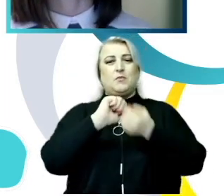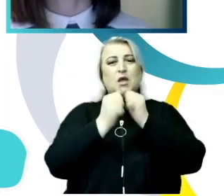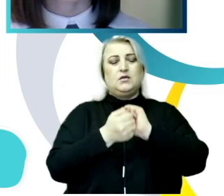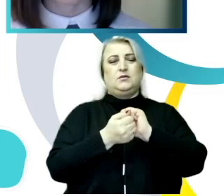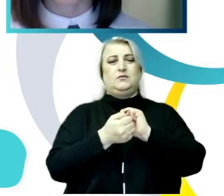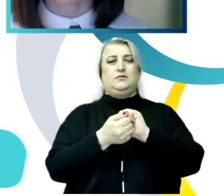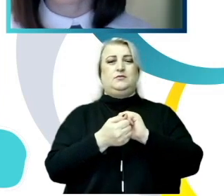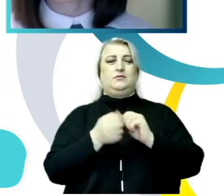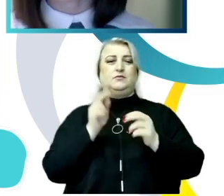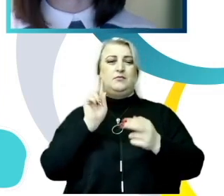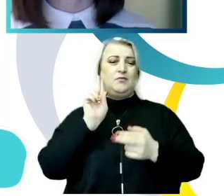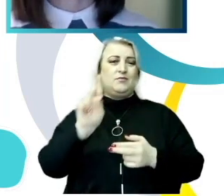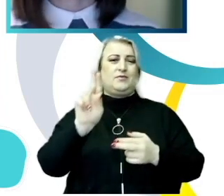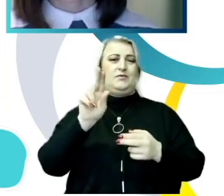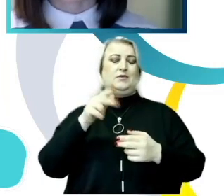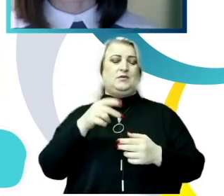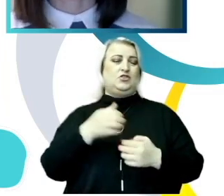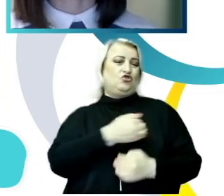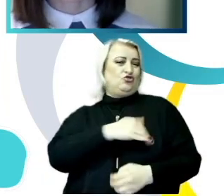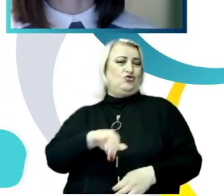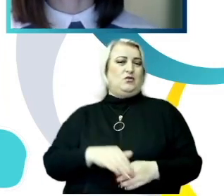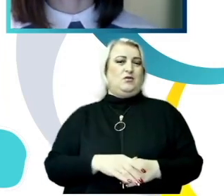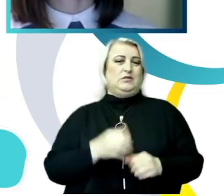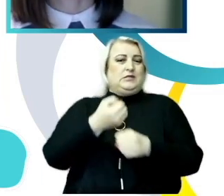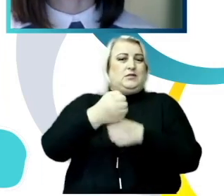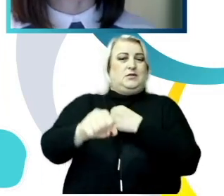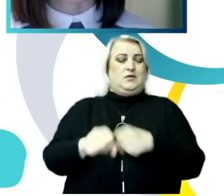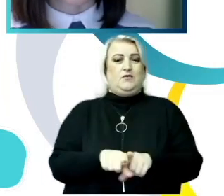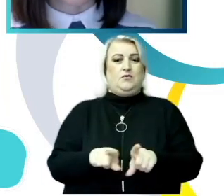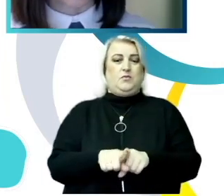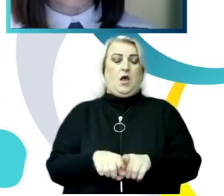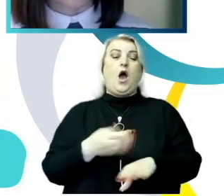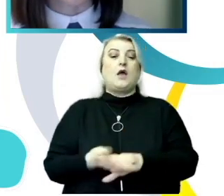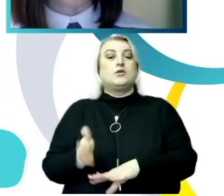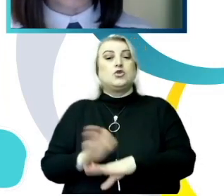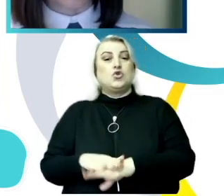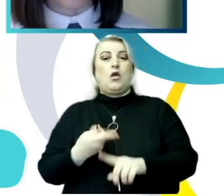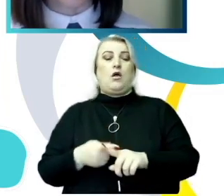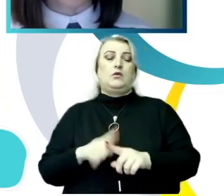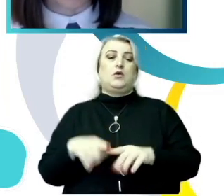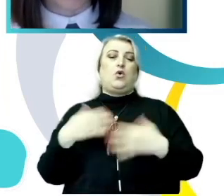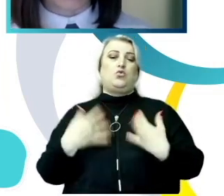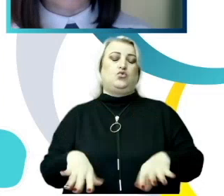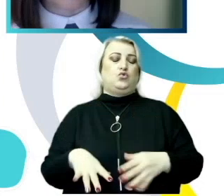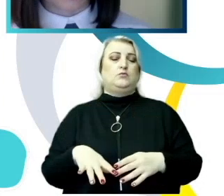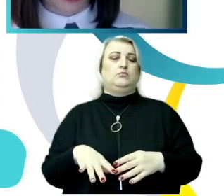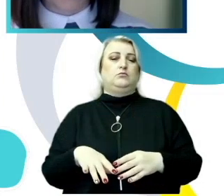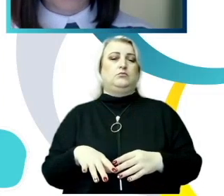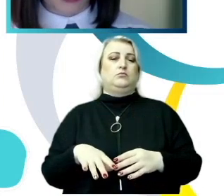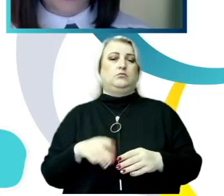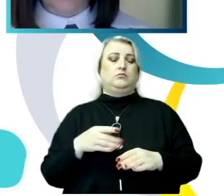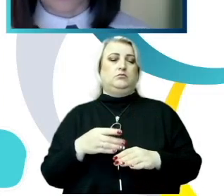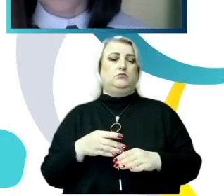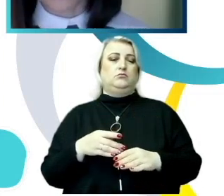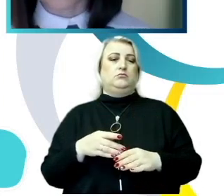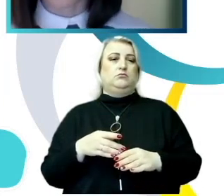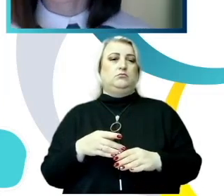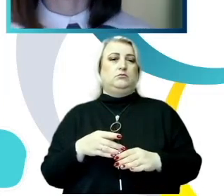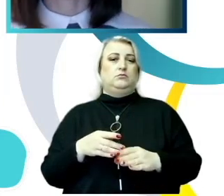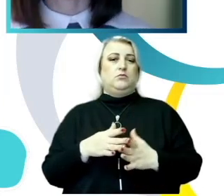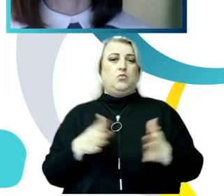nedorite și așa mai departe. Și formele grave sunt cele de o complexitate și o gravitate deja mai